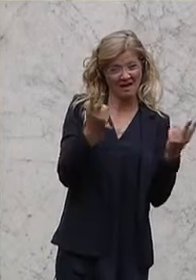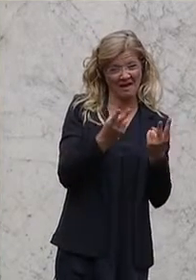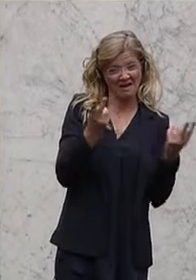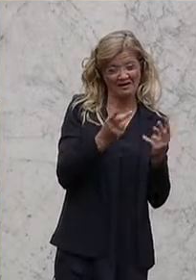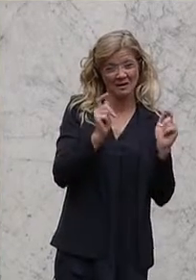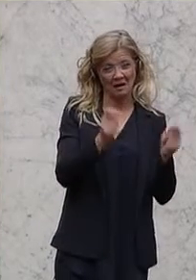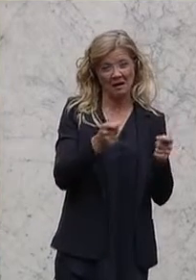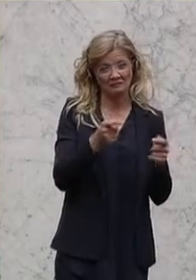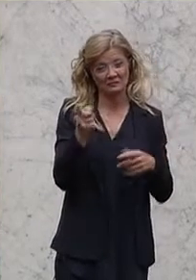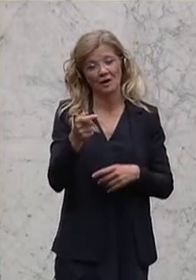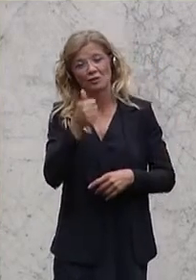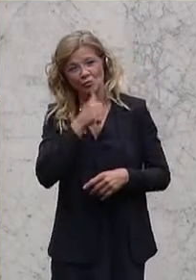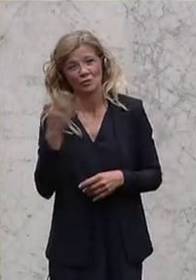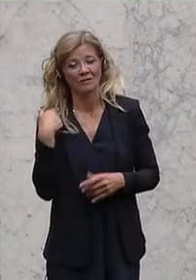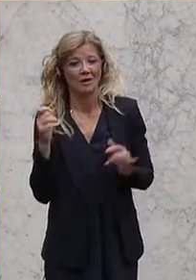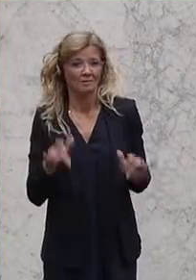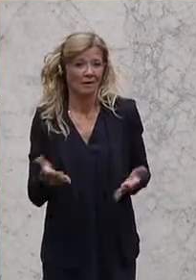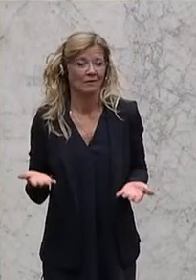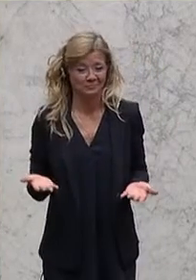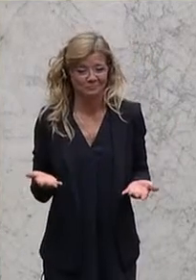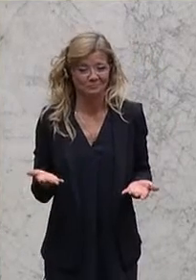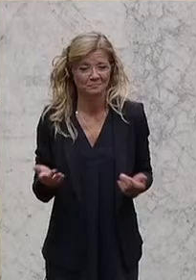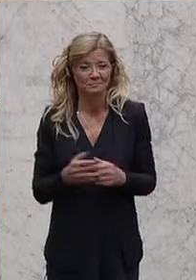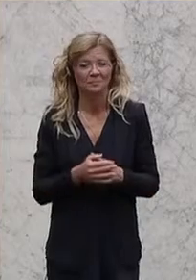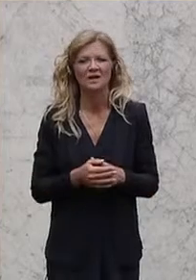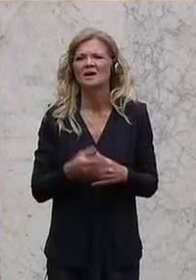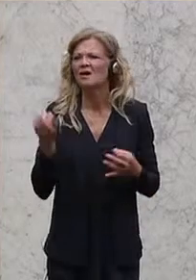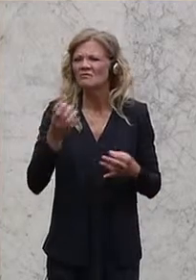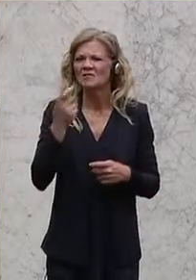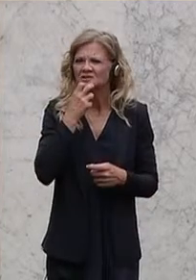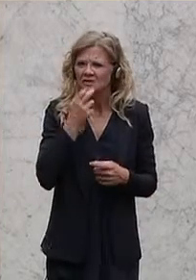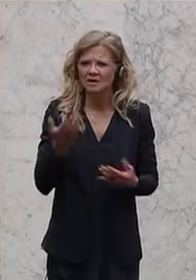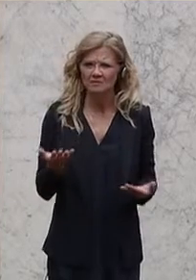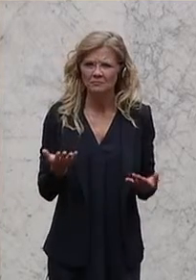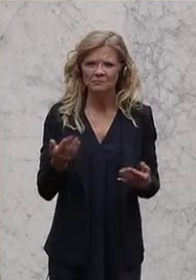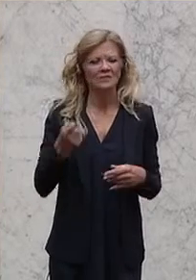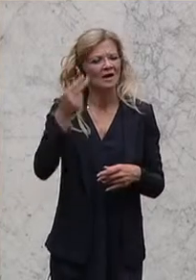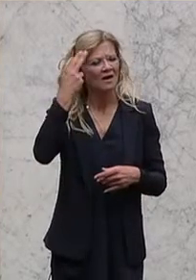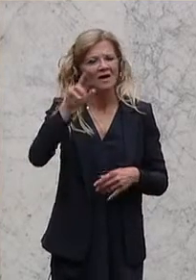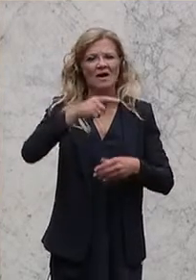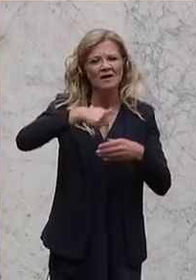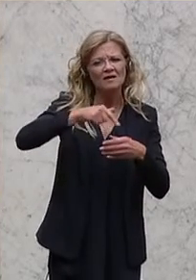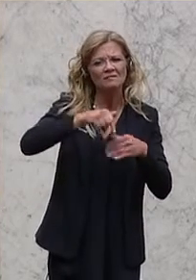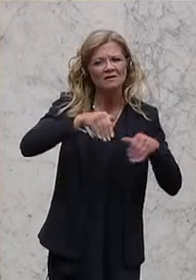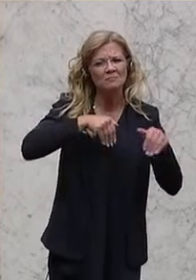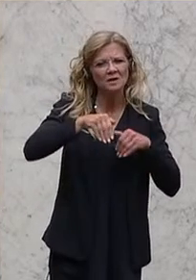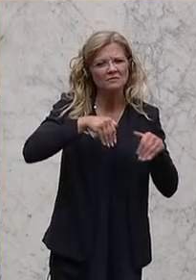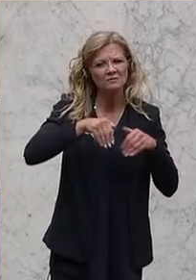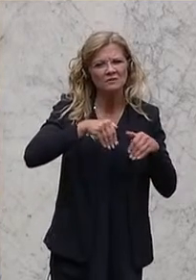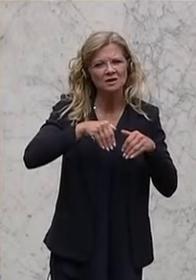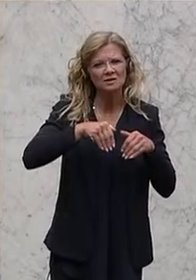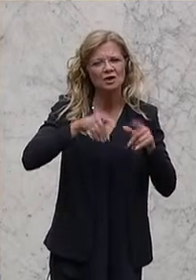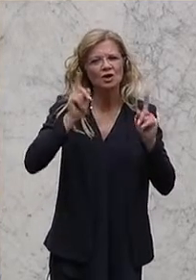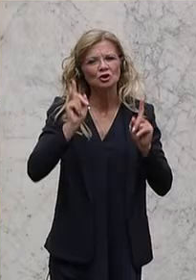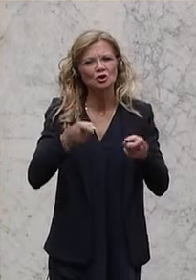Antrag der Grünen gehabt, wo es darum gegangen ist, dass der Herr Minister, der Innenminister, zu Schulungen